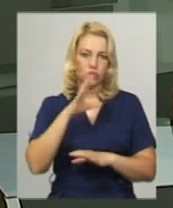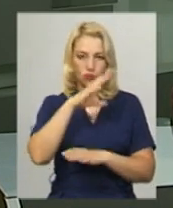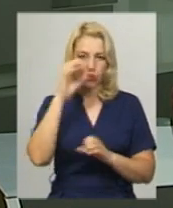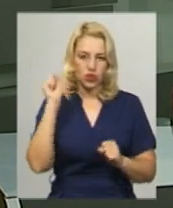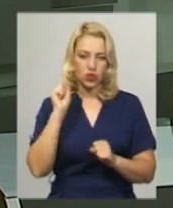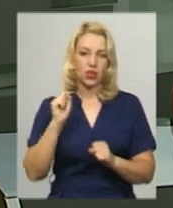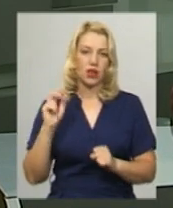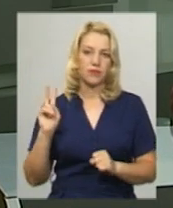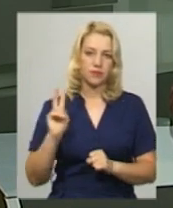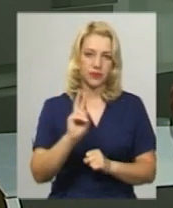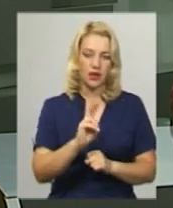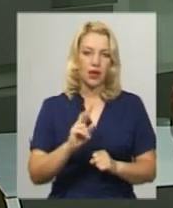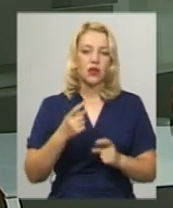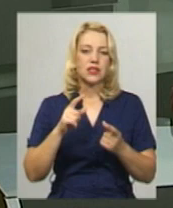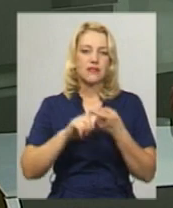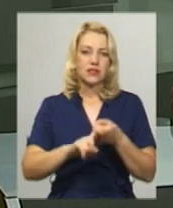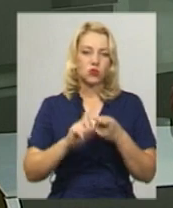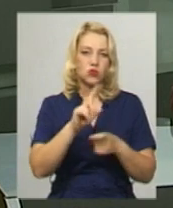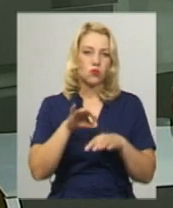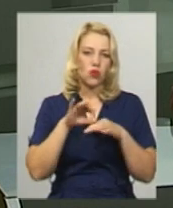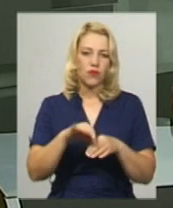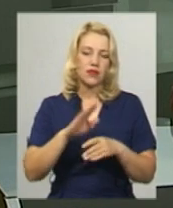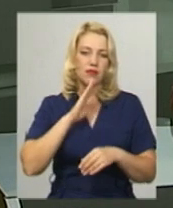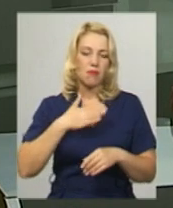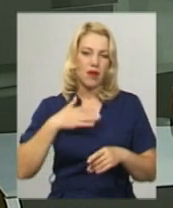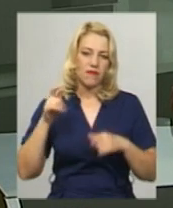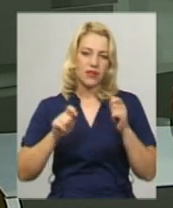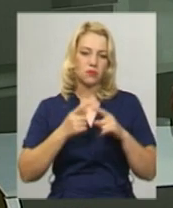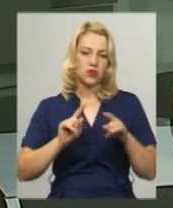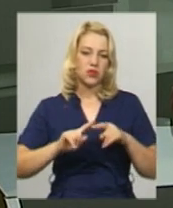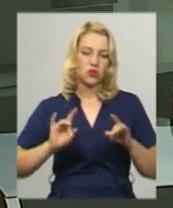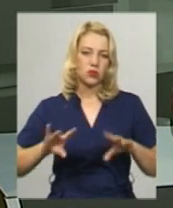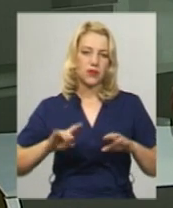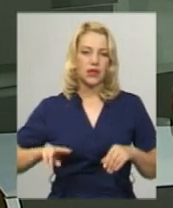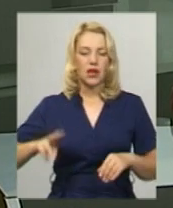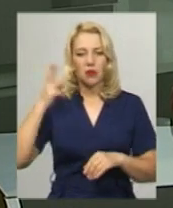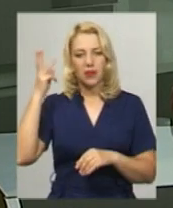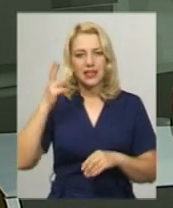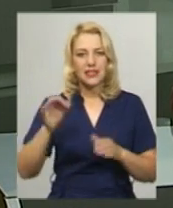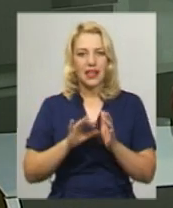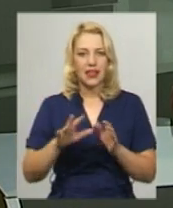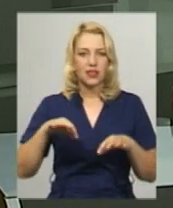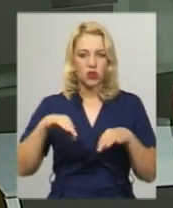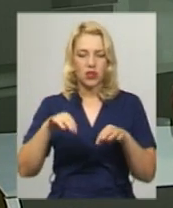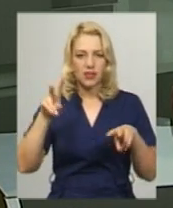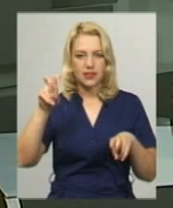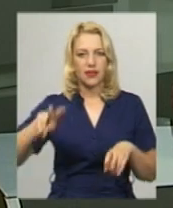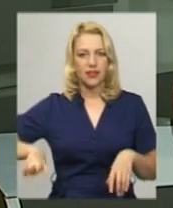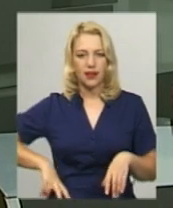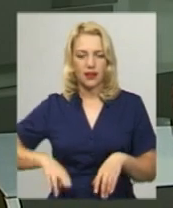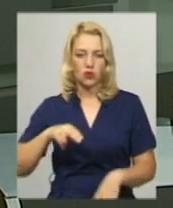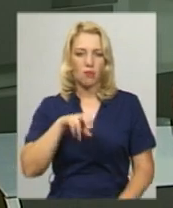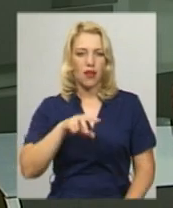проведенням фестивалю «Майфест». Про це повідомив директор Хмельницького комунального підприємства «Електротранс» Віктор Паламарчук. Тролейбуси